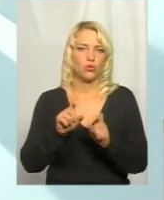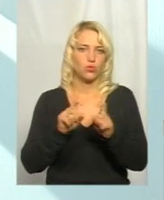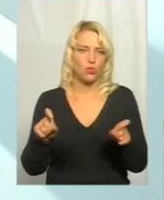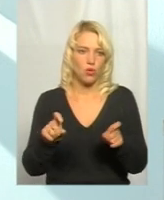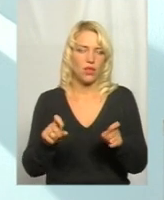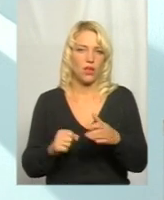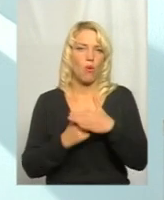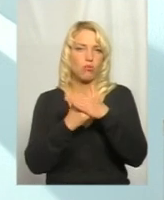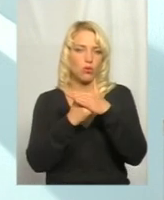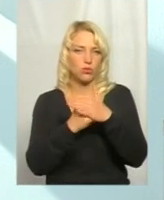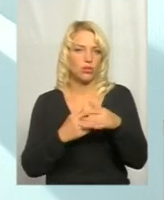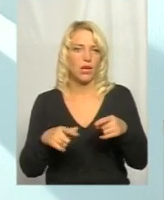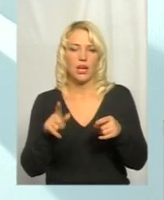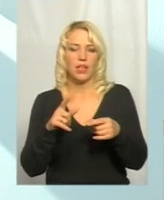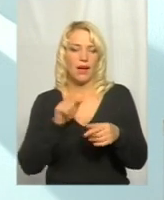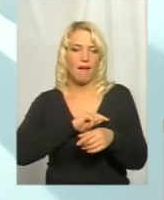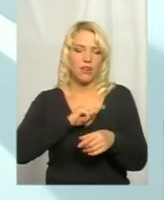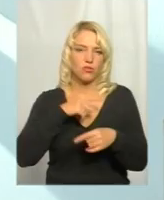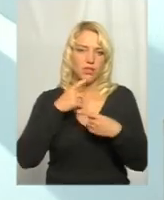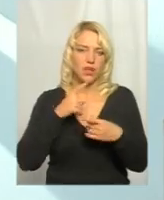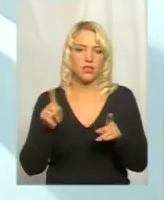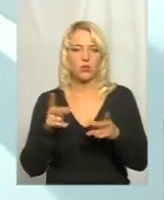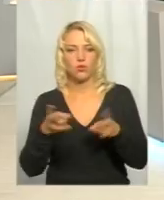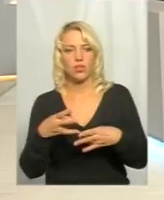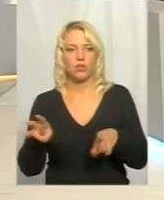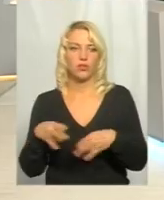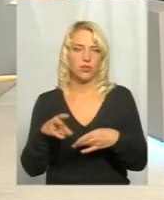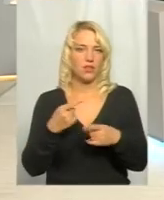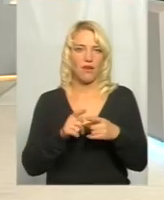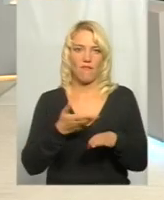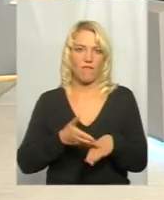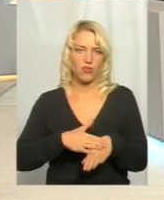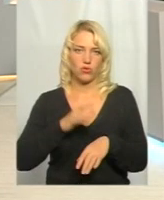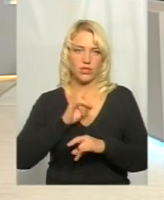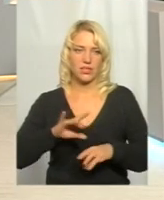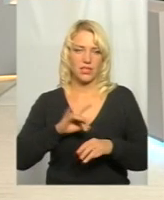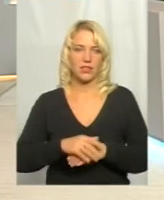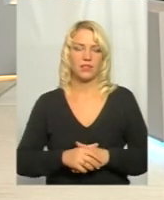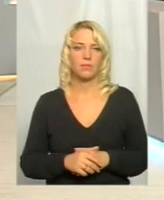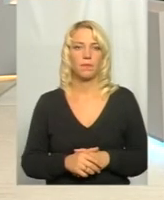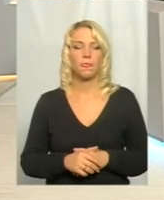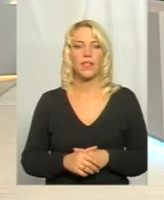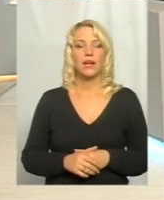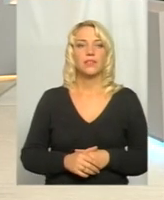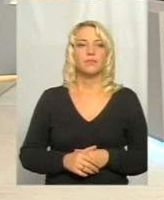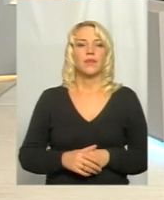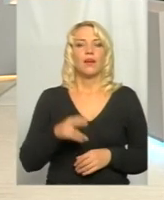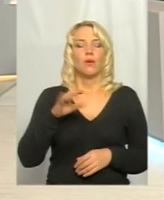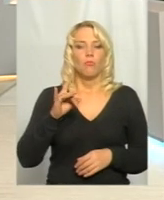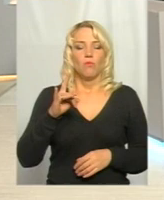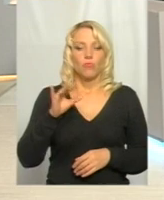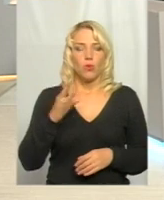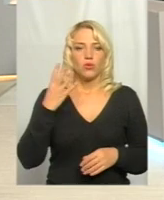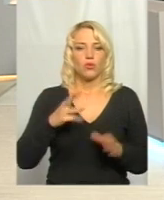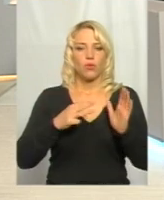характеризувати і казати доцільно-недоцільно тут важко сказати. І знову ж таки, про 48 об'єктів